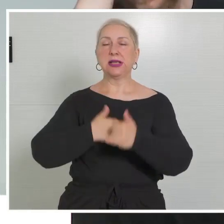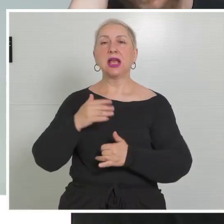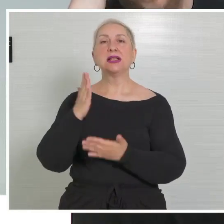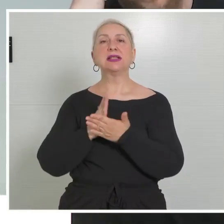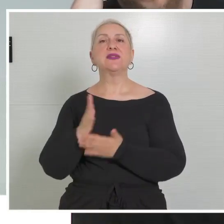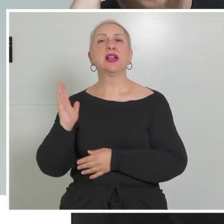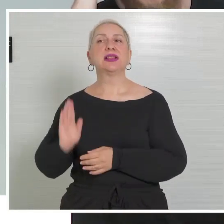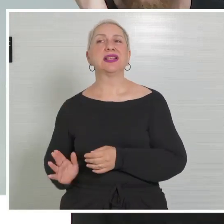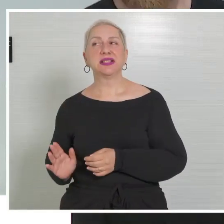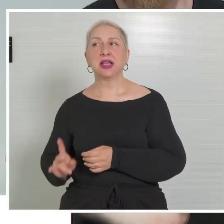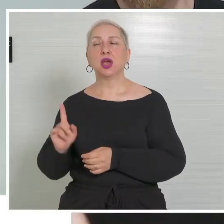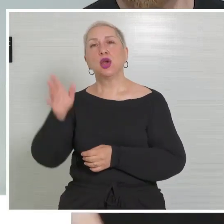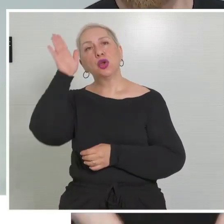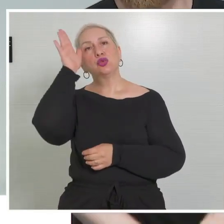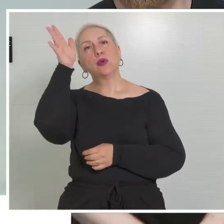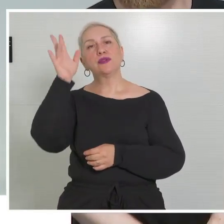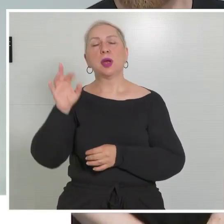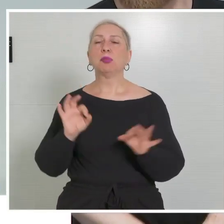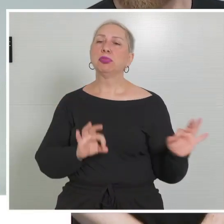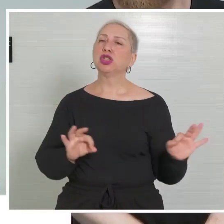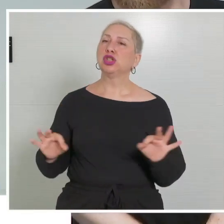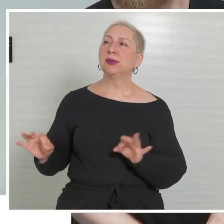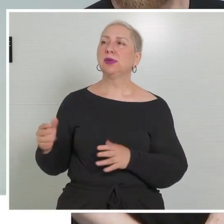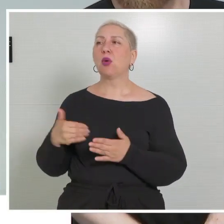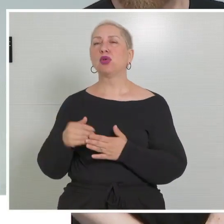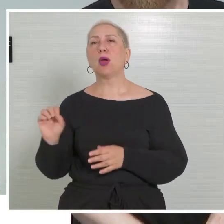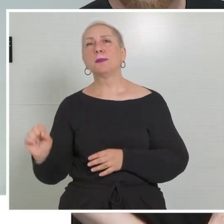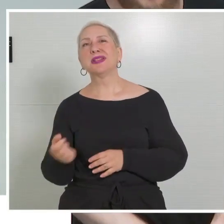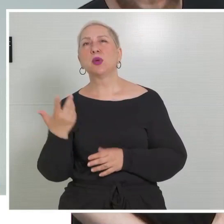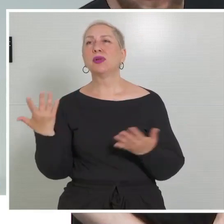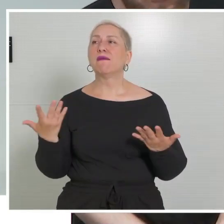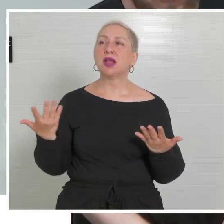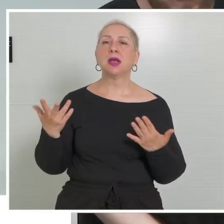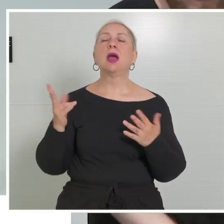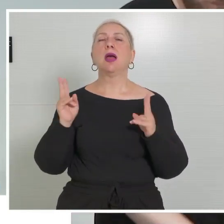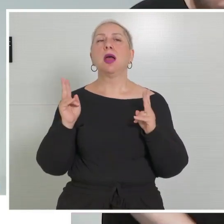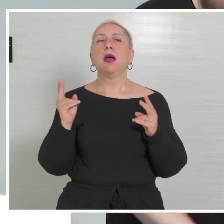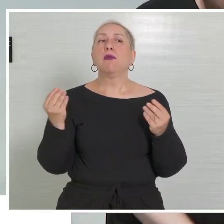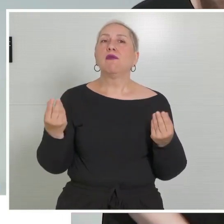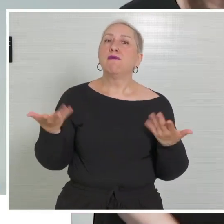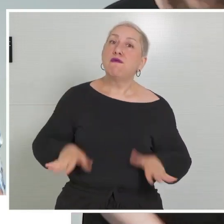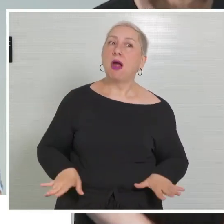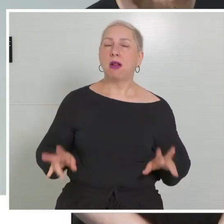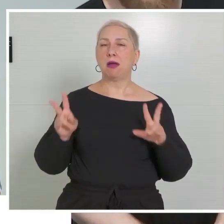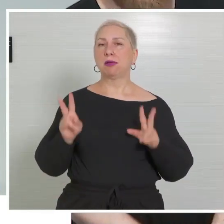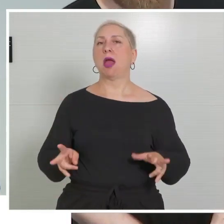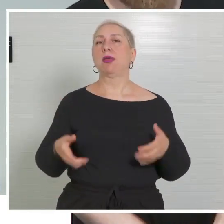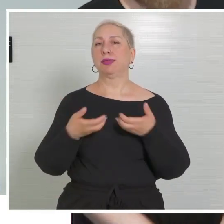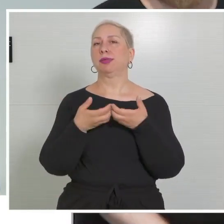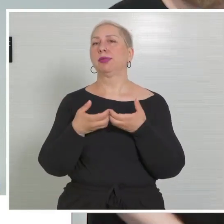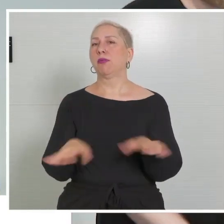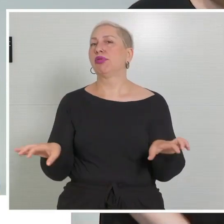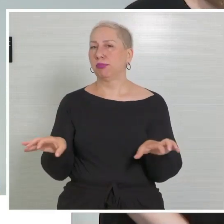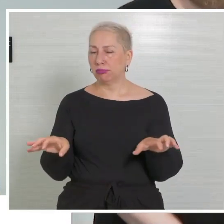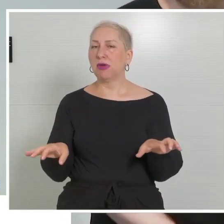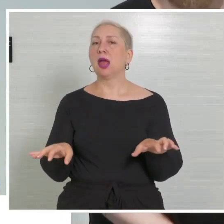Zivildienst soll zukünftig in ganz bestimmten und besonderen Härtefällen auch geteilt werden können. Das passiert in Abstimmung mit